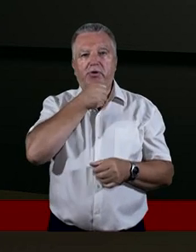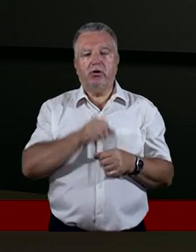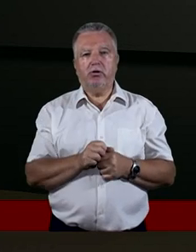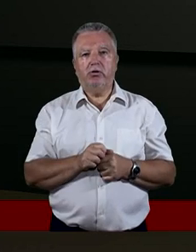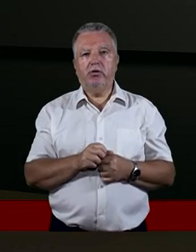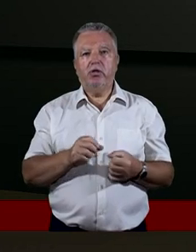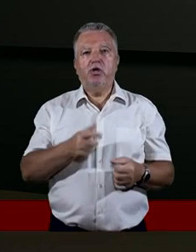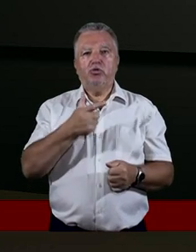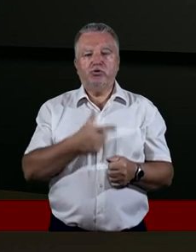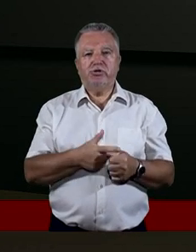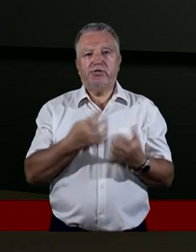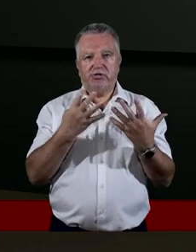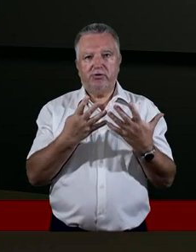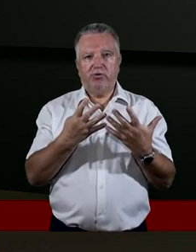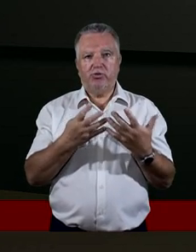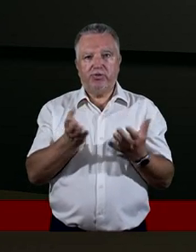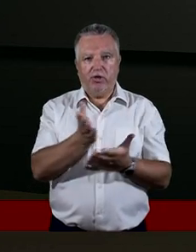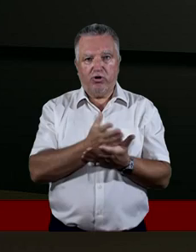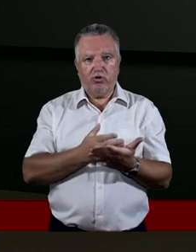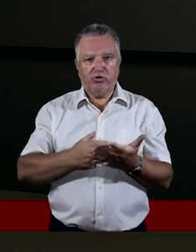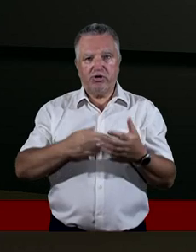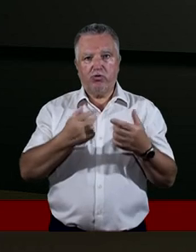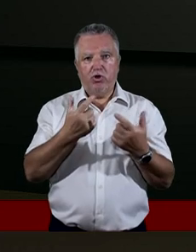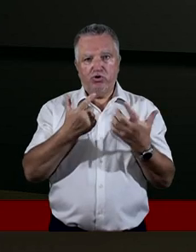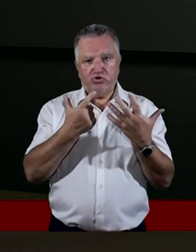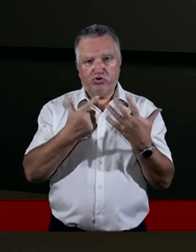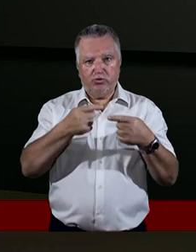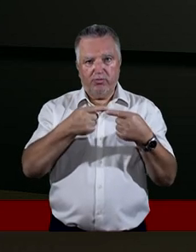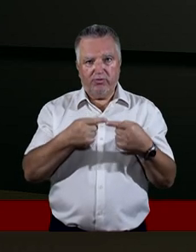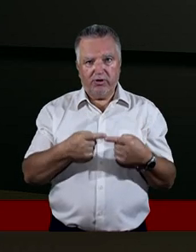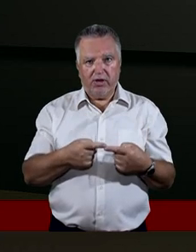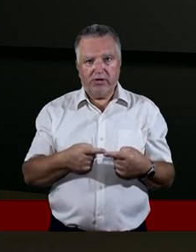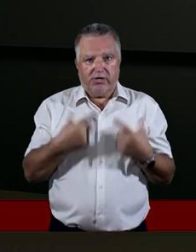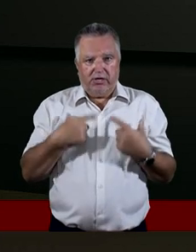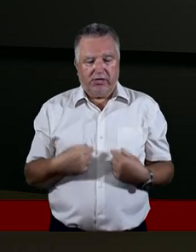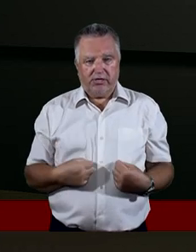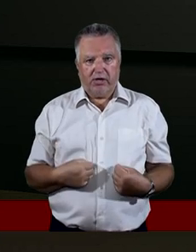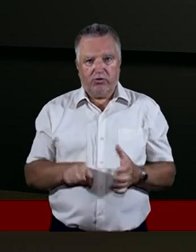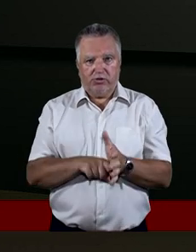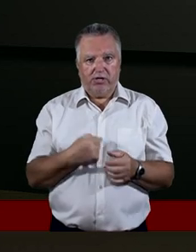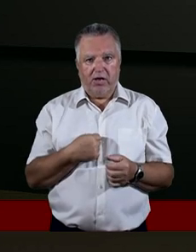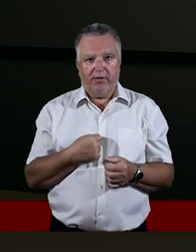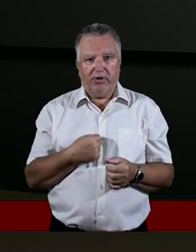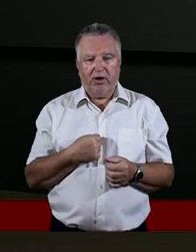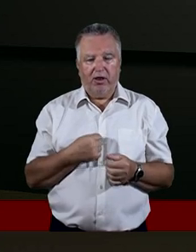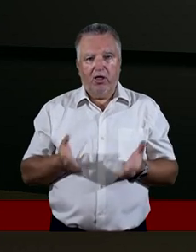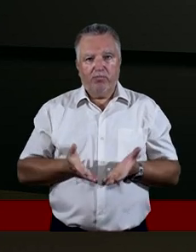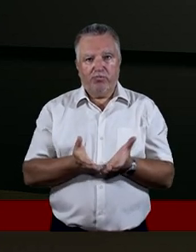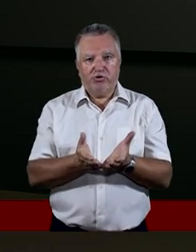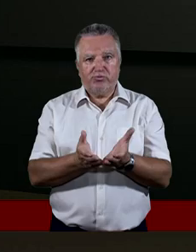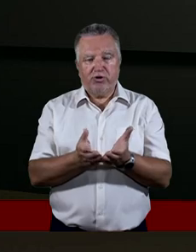29 rozdziale pojawia się wiersz 7, który dla mnie jest bardzo zaskakujący. I chciałbym, żebyśmy też chwilę poświęcili